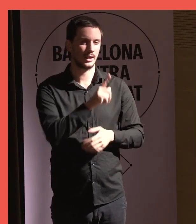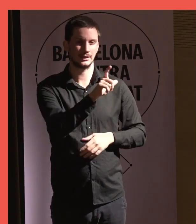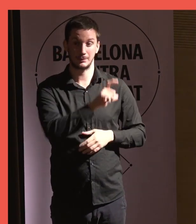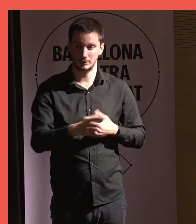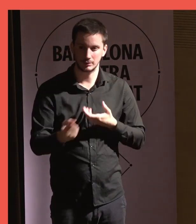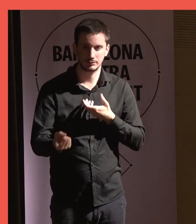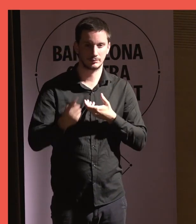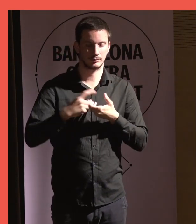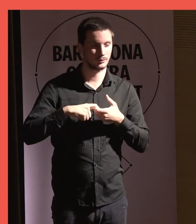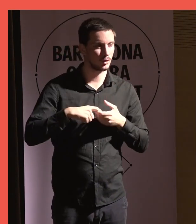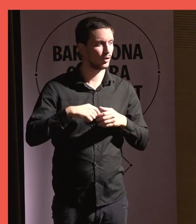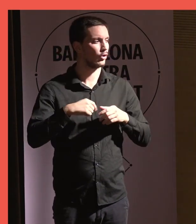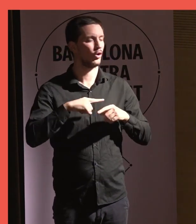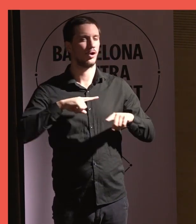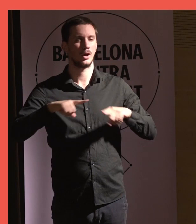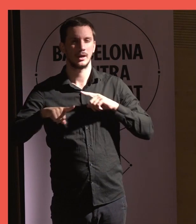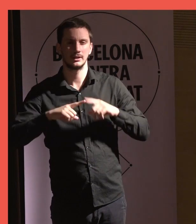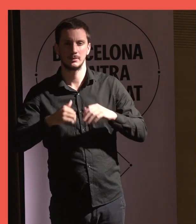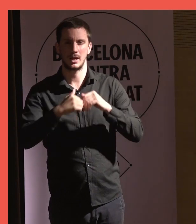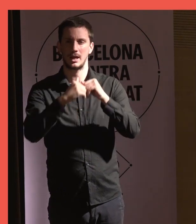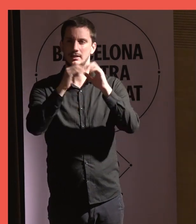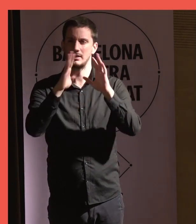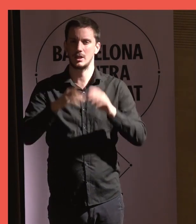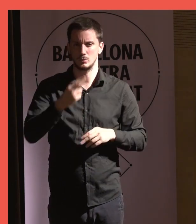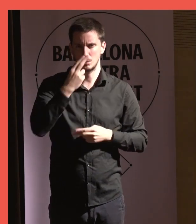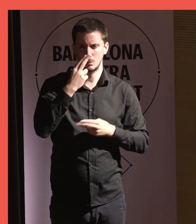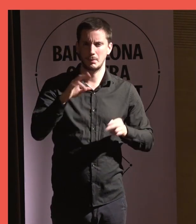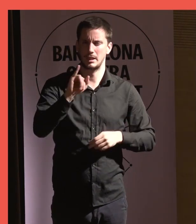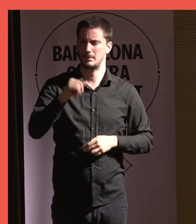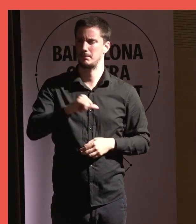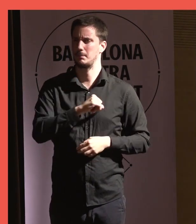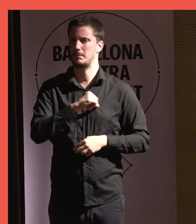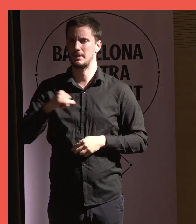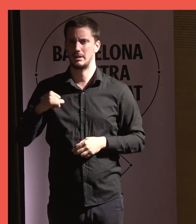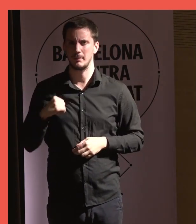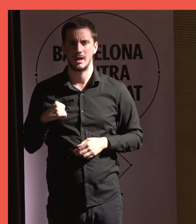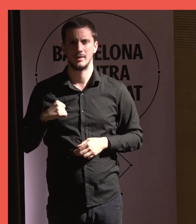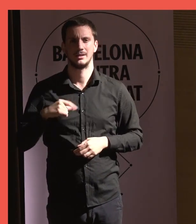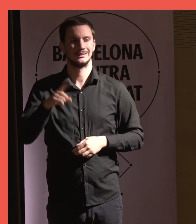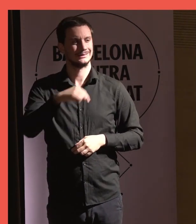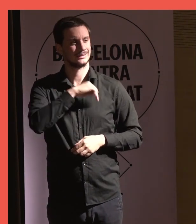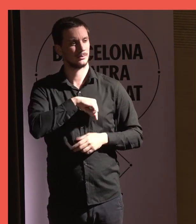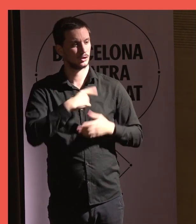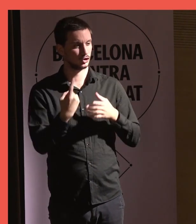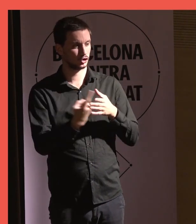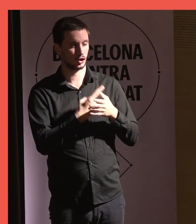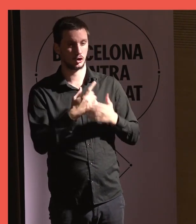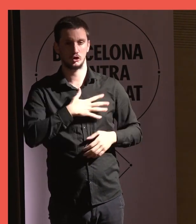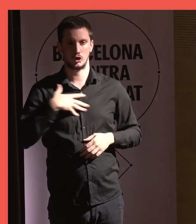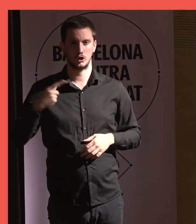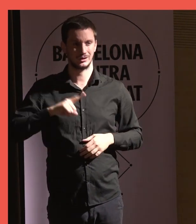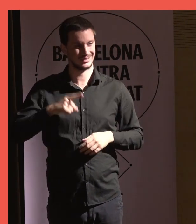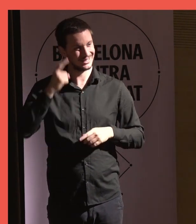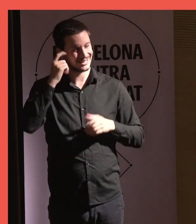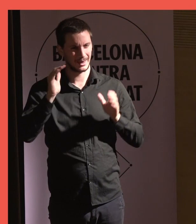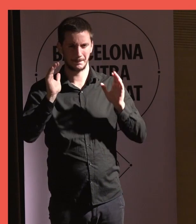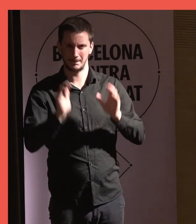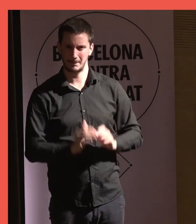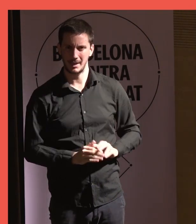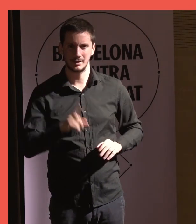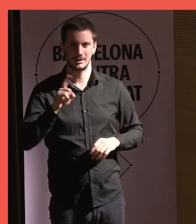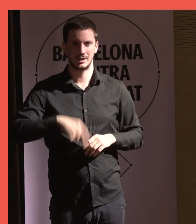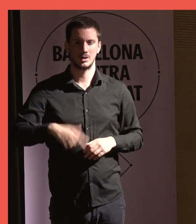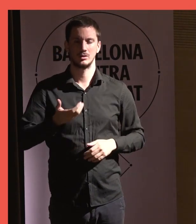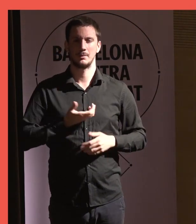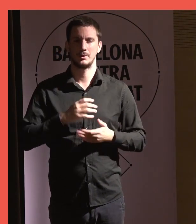les persones, organismes, institucions o entitats públiques i privades en reduir el sentiment de soledat no desitjada a la ciutat, l'Ajuntament